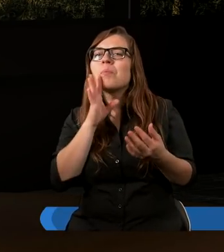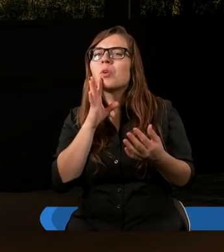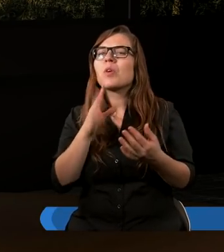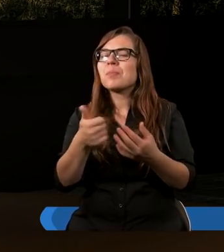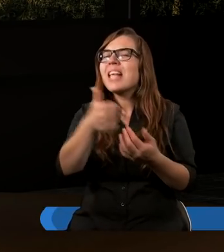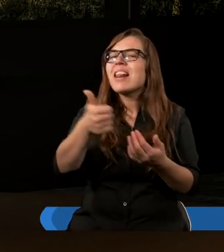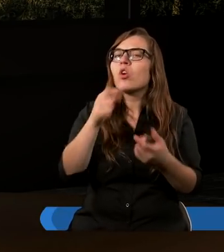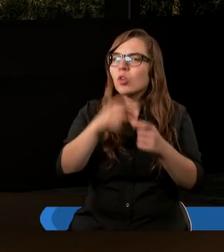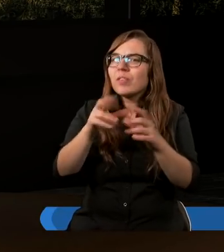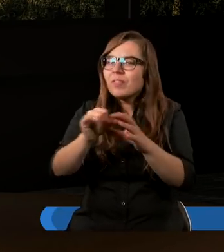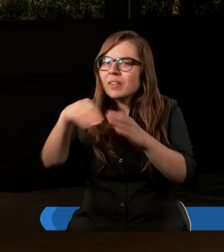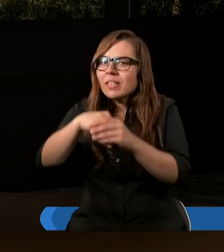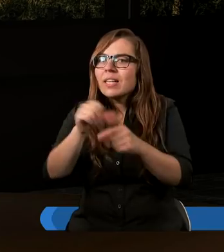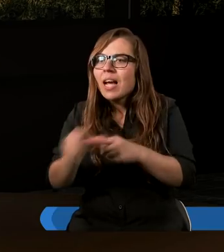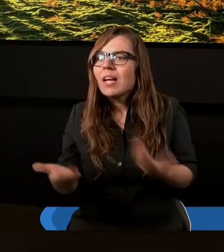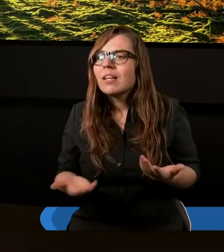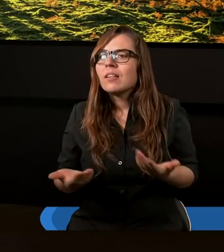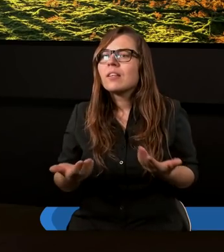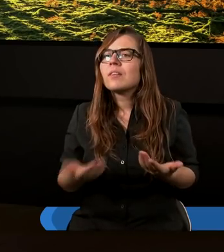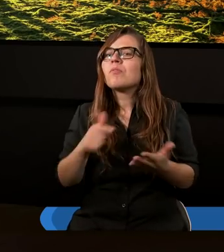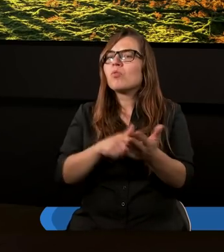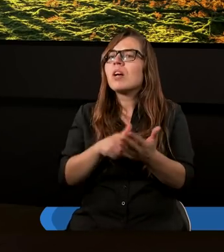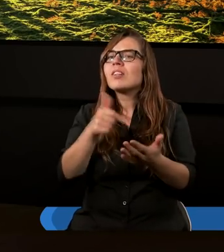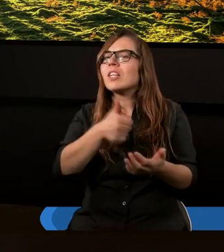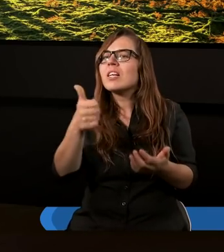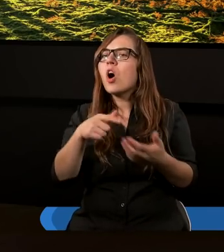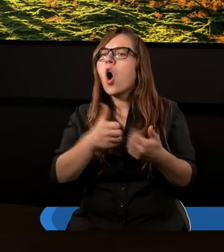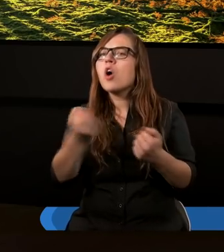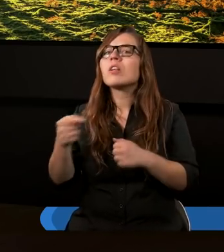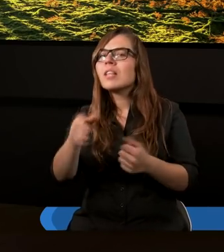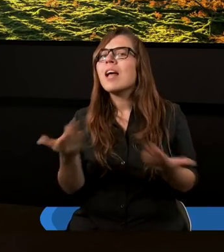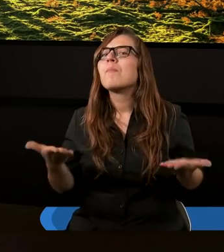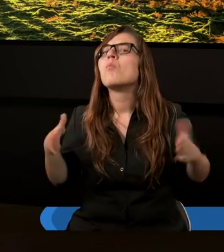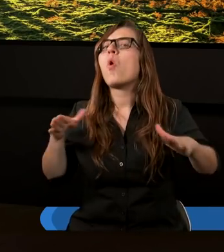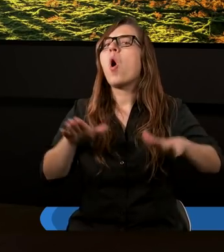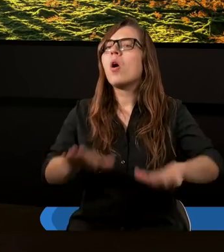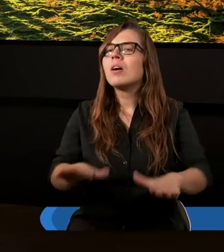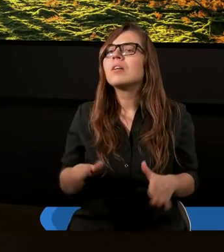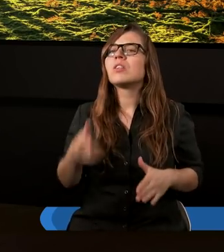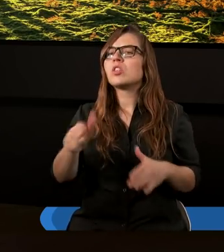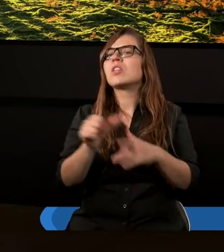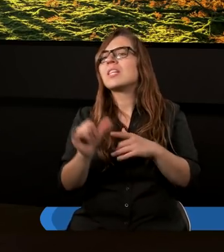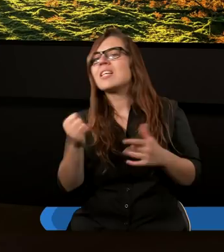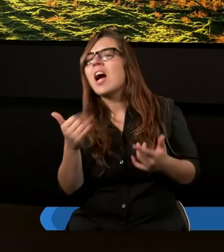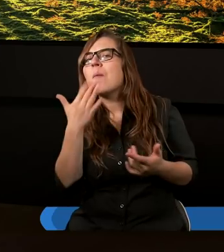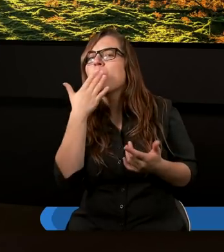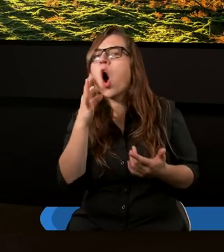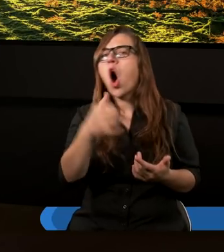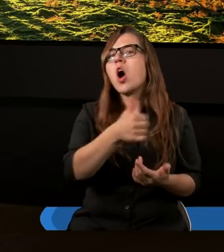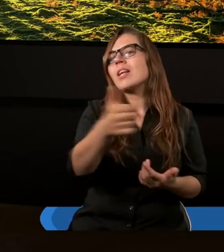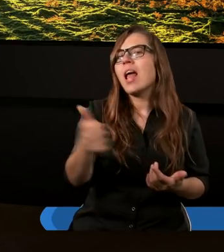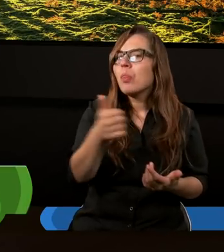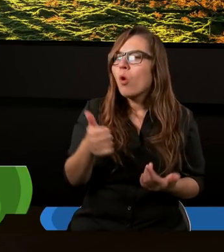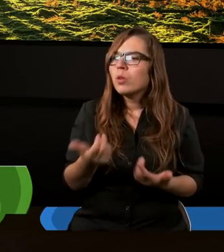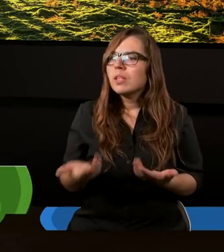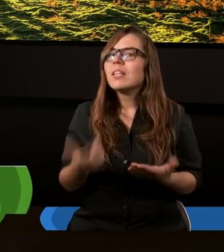temat jedności? Jak Wam się wydaje? Odnośnie tych błogosławień, czy jest tam jakaś mowa o jedności?